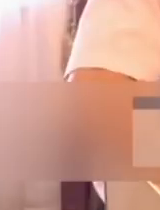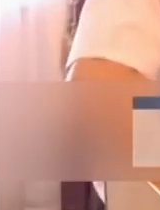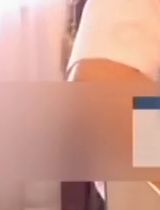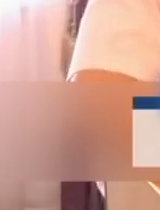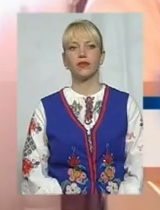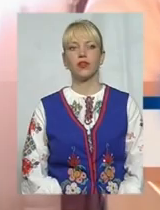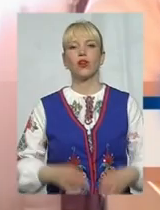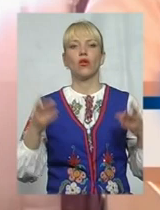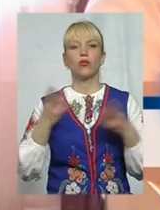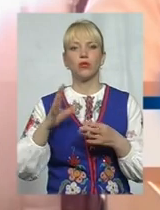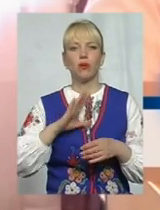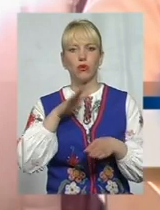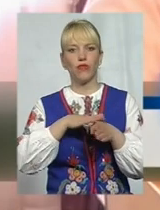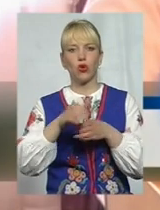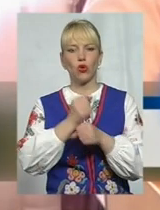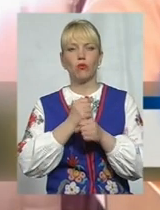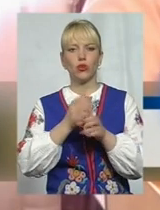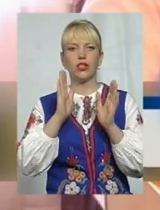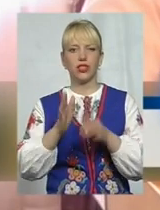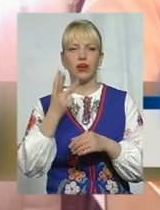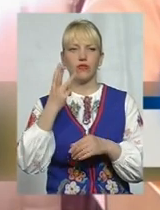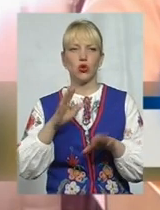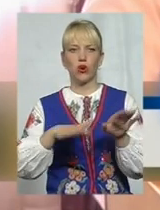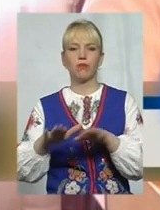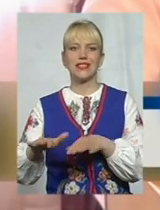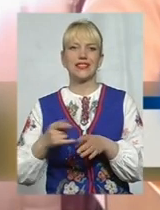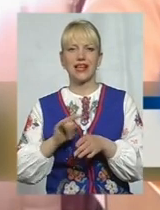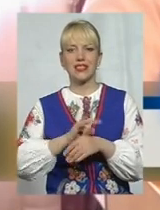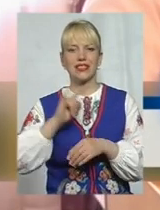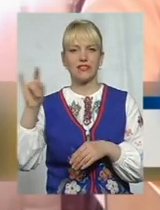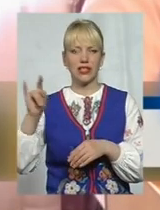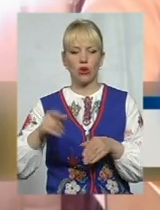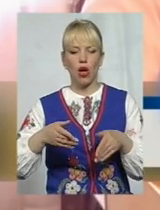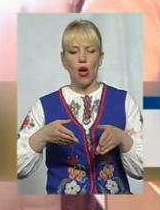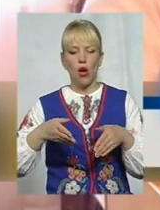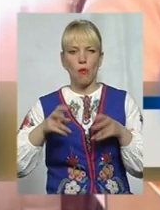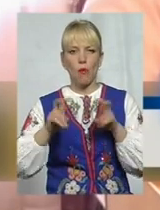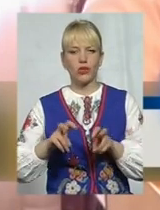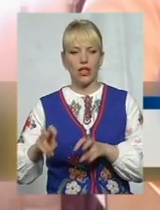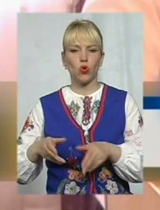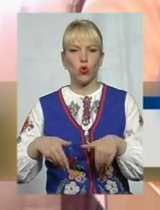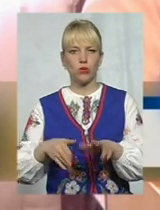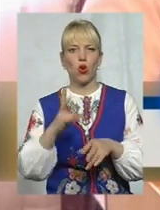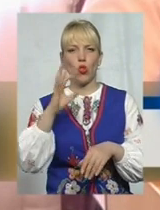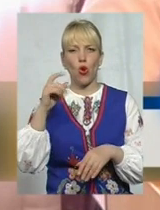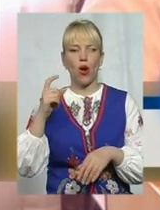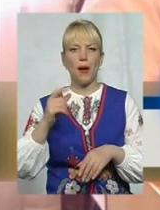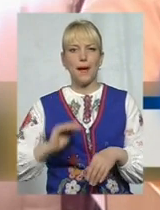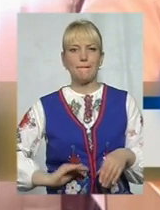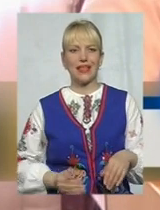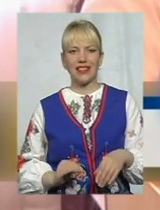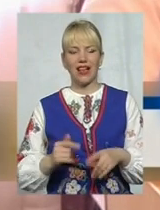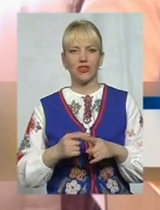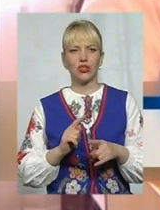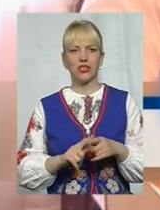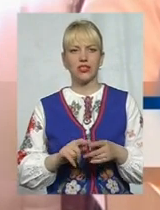Потрібно було виконати роботи лише в трьох місцях злітно-посадкової смуги, але підрядник зруйнував 50%